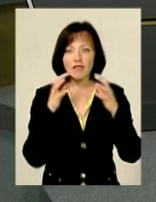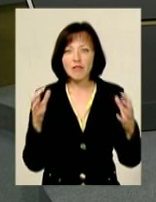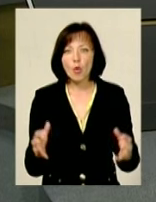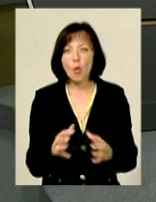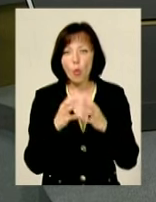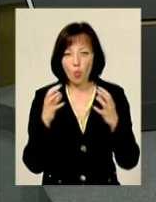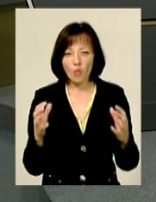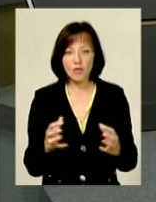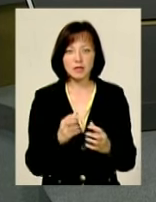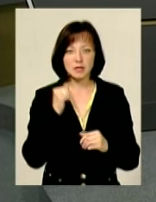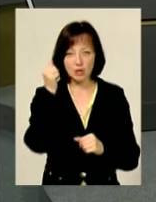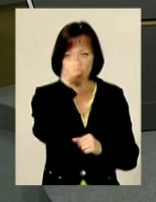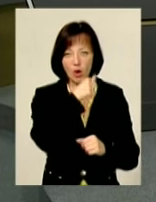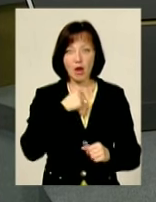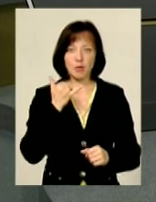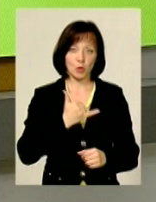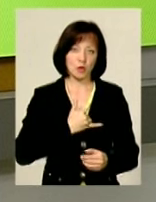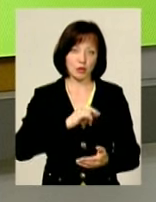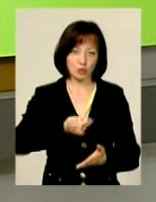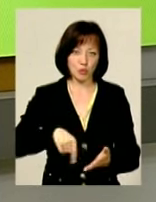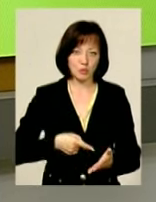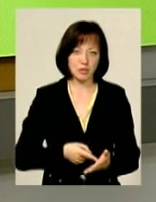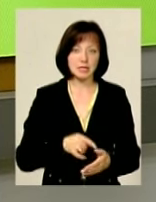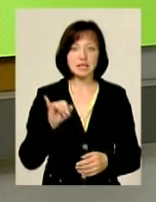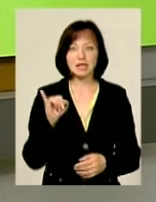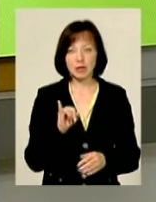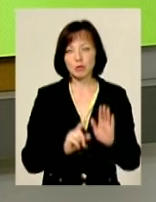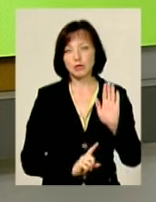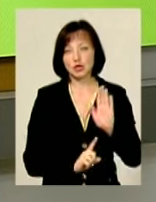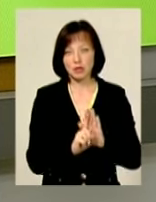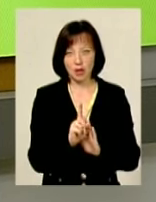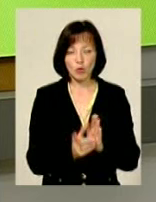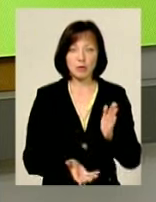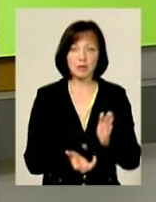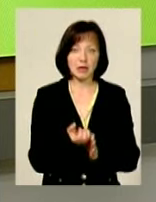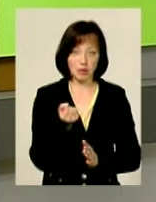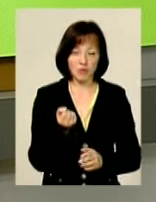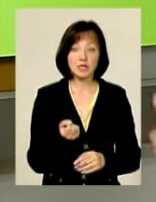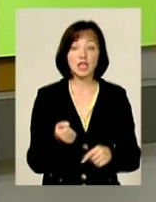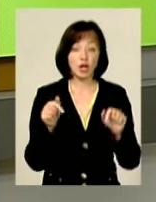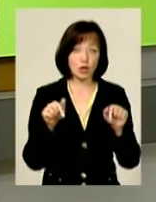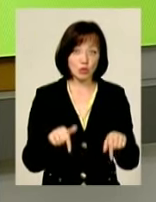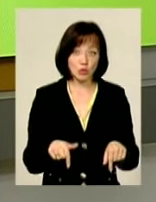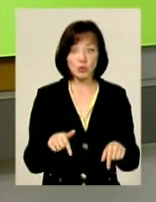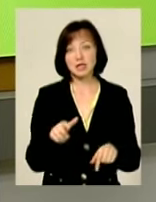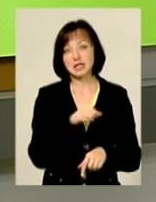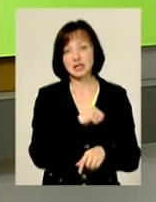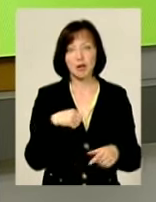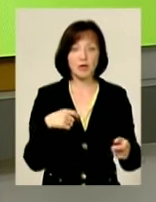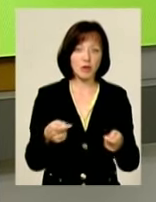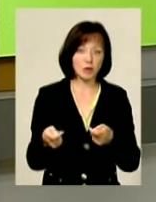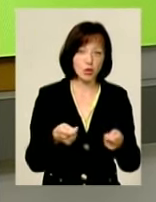витеплювалися роками в нашому місті І вони починають підтримуватися. І тут вам і самоврядування,